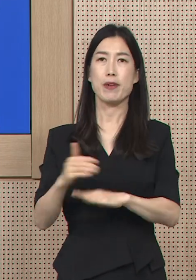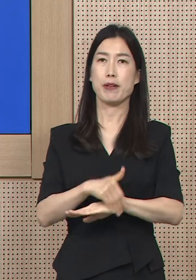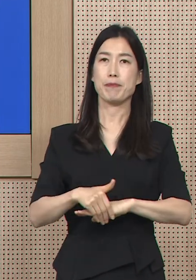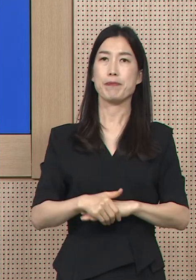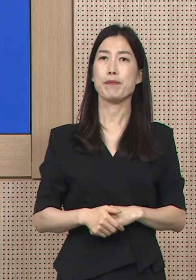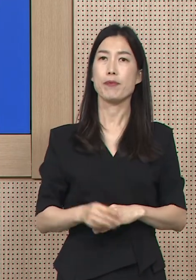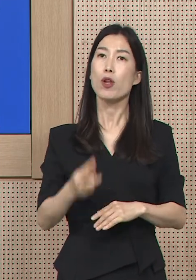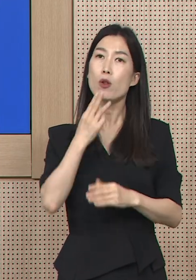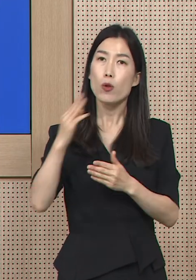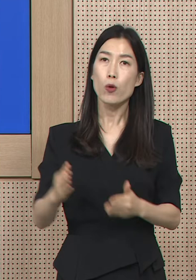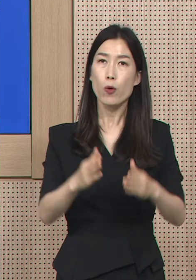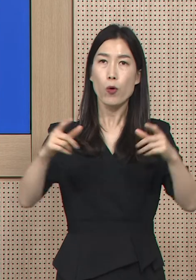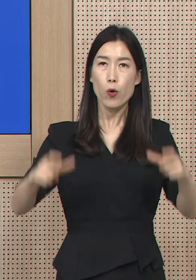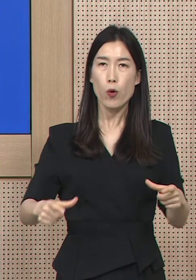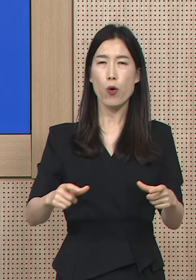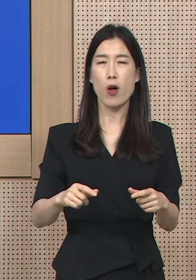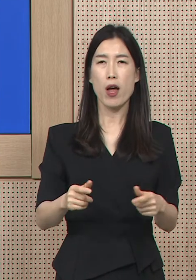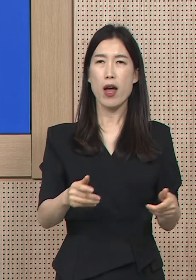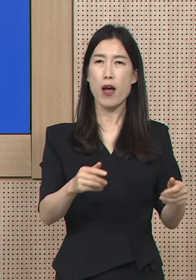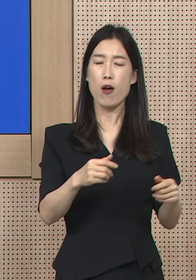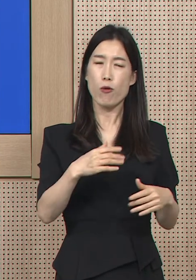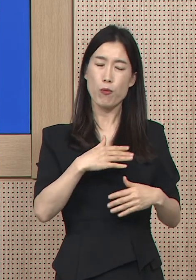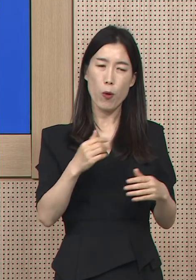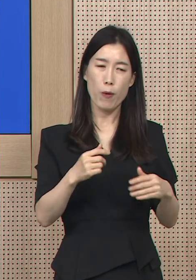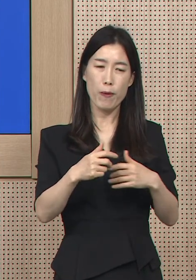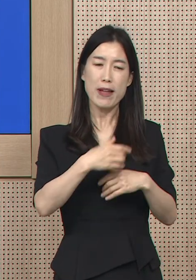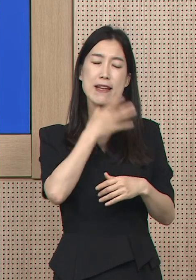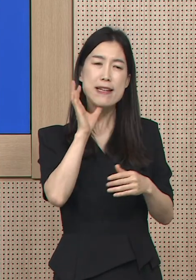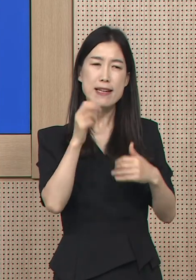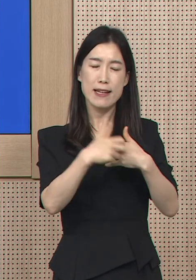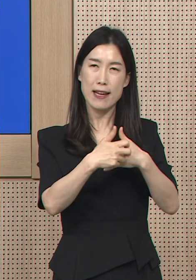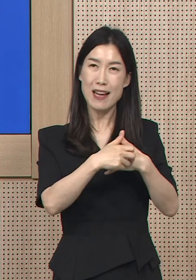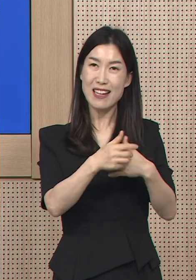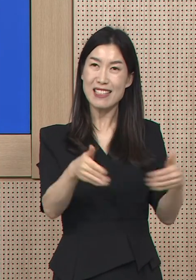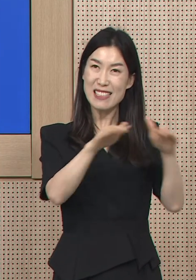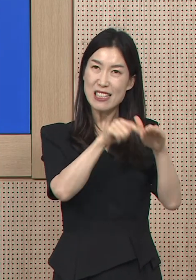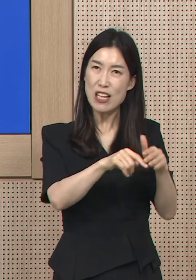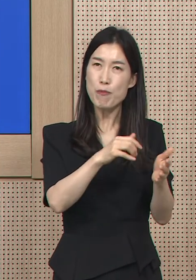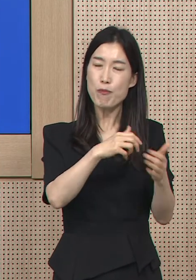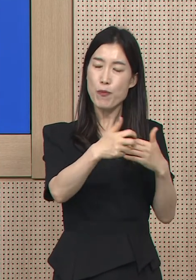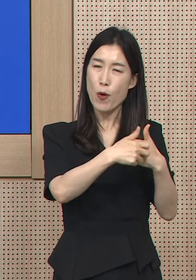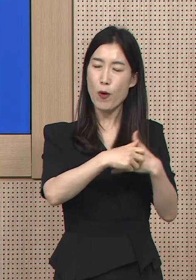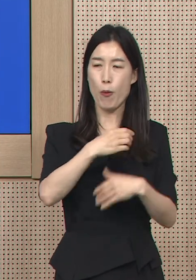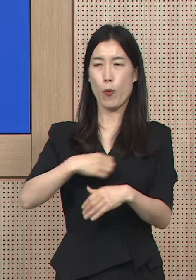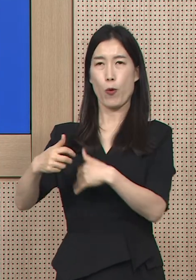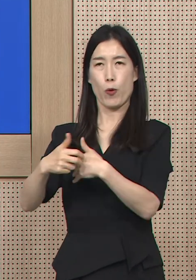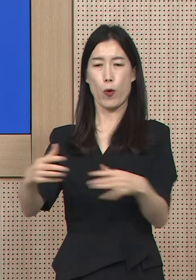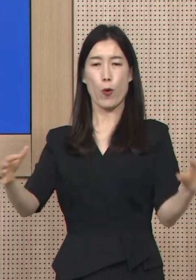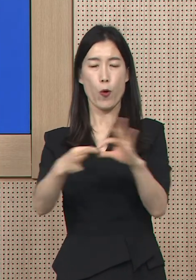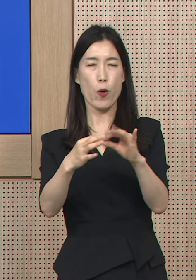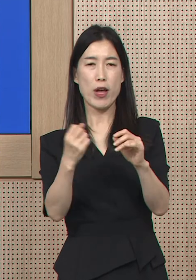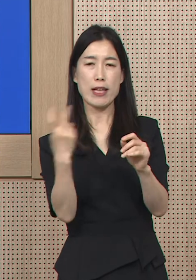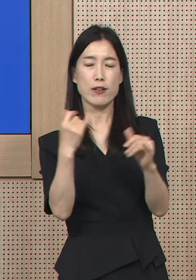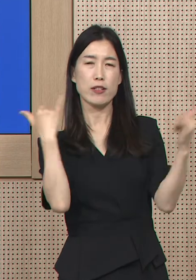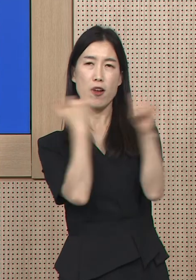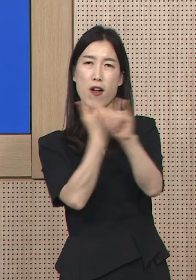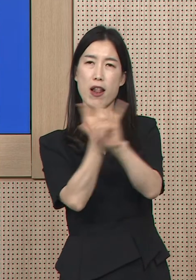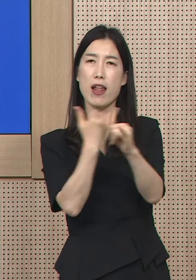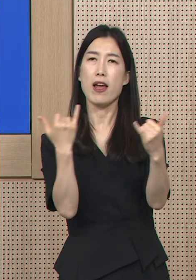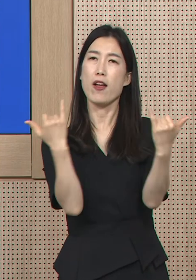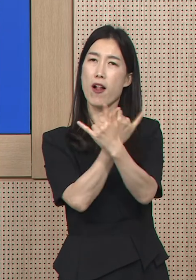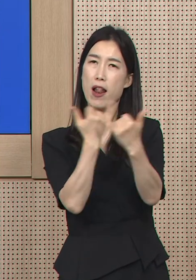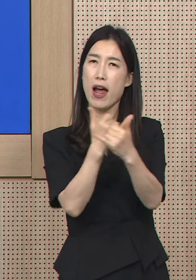4174개소와 시군보건소 간 핫라인을 가동하고 52팀 447명 규모의 도보건소 시설 간